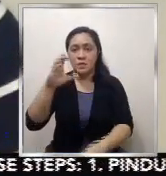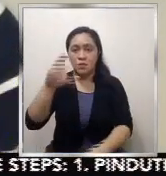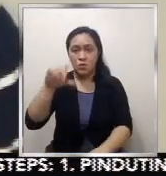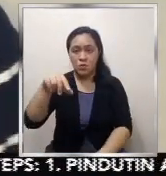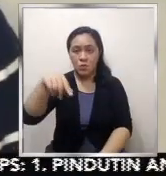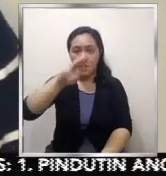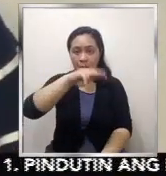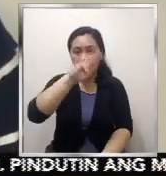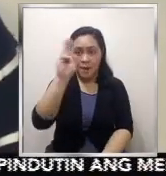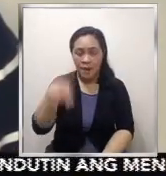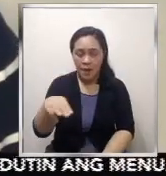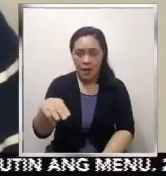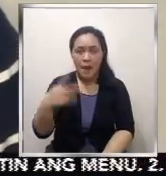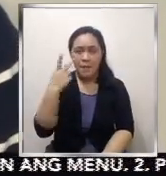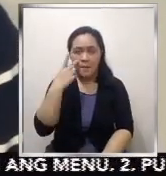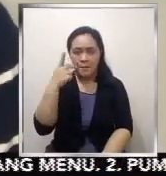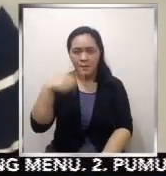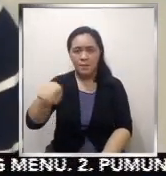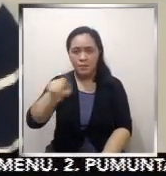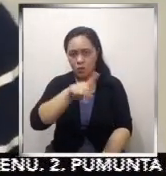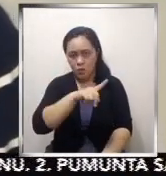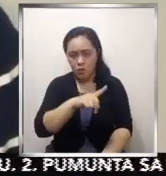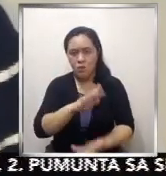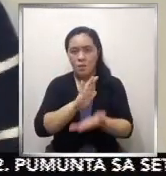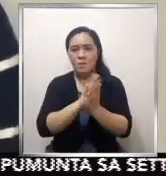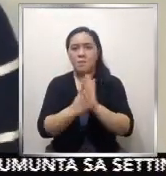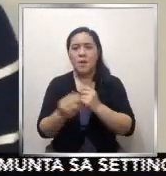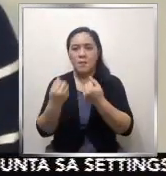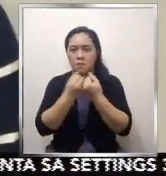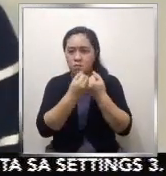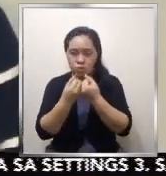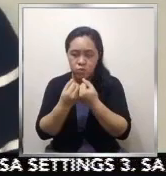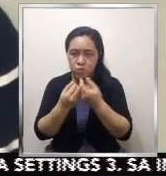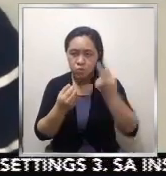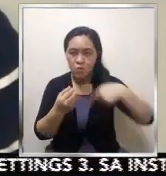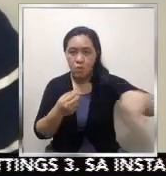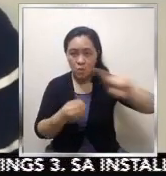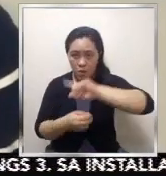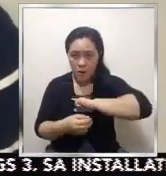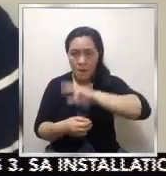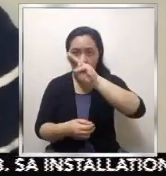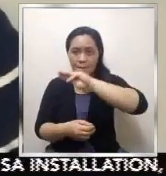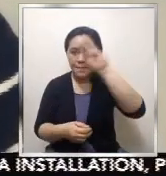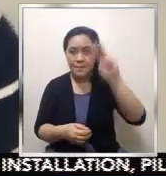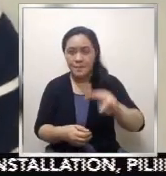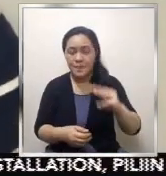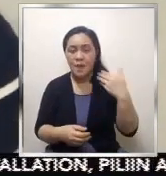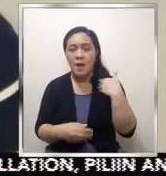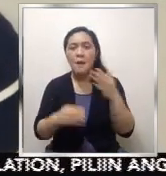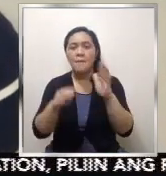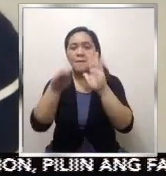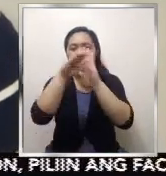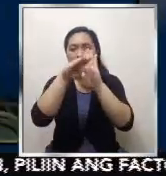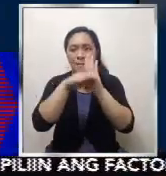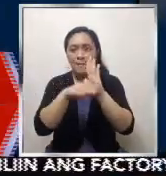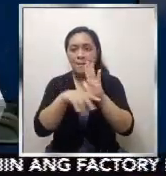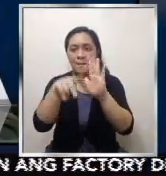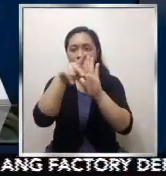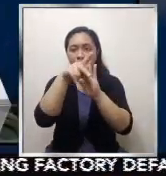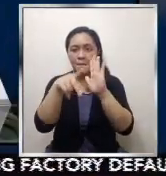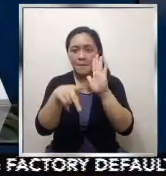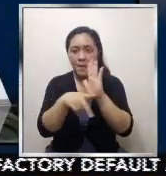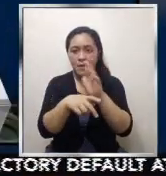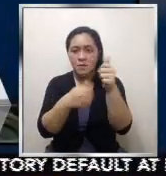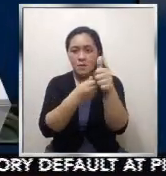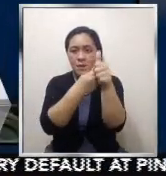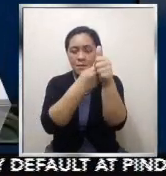nga lang ba? Tugon ng gobyerno dyan, hindi naman daw dahil may mga patakaran na ipinatutupad at dapat sundin. Hindi naman siguro